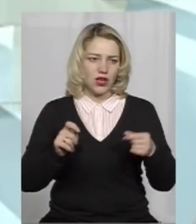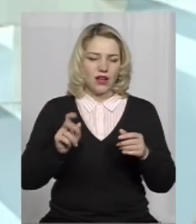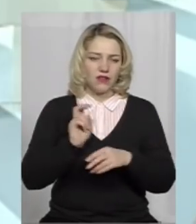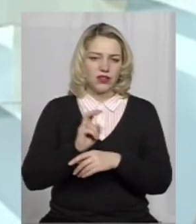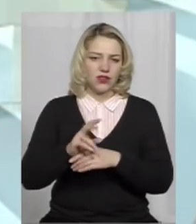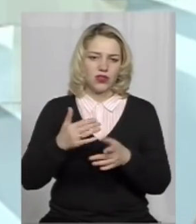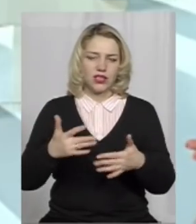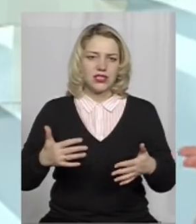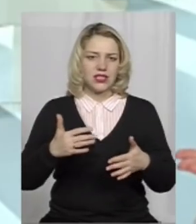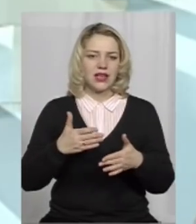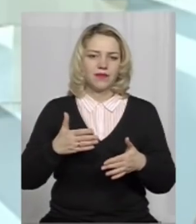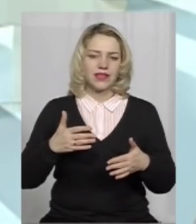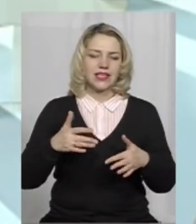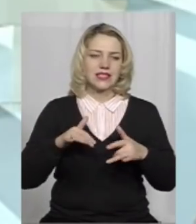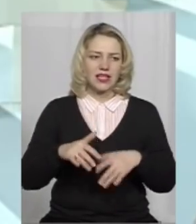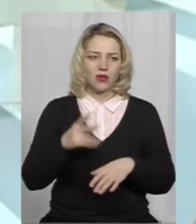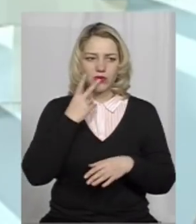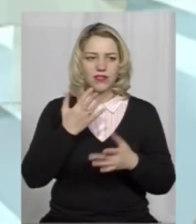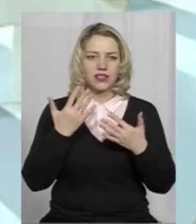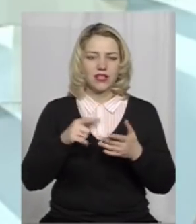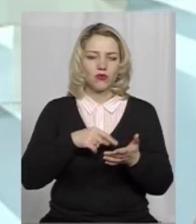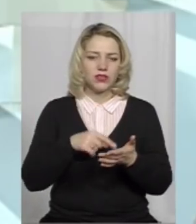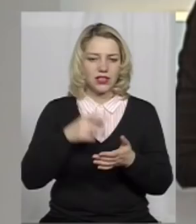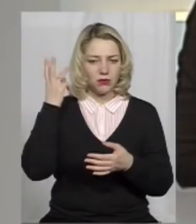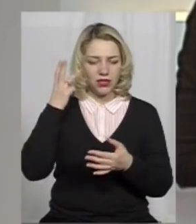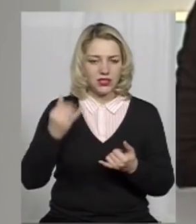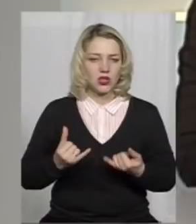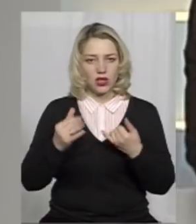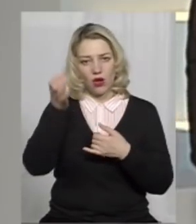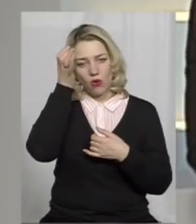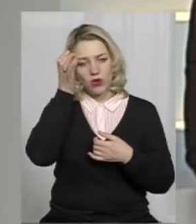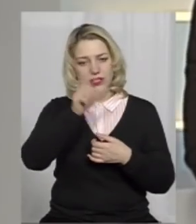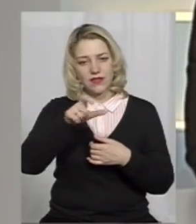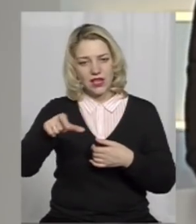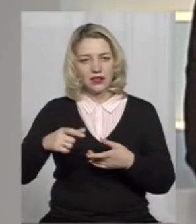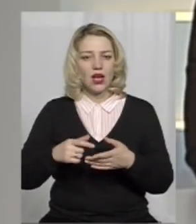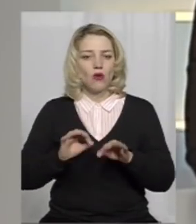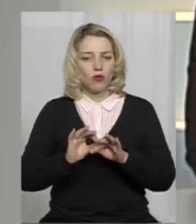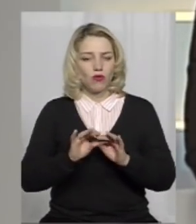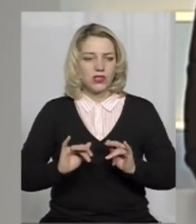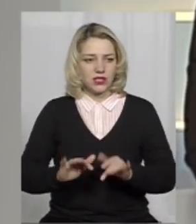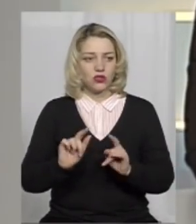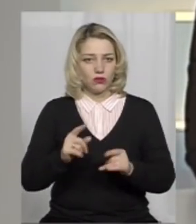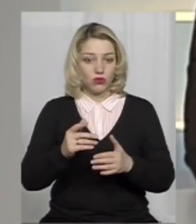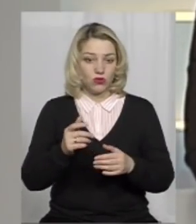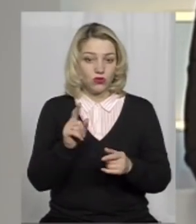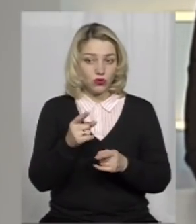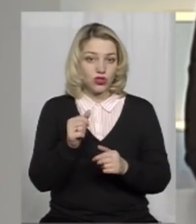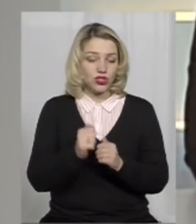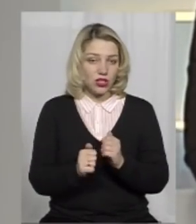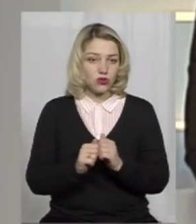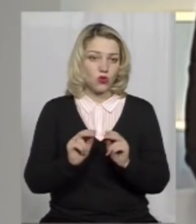заходи, і ви подивіться тільки, скільки в місті Хмельницькому проводиться для освітян заходів. І тому дуже часто вчителі просто